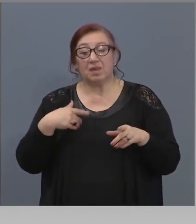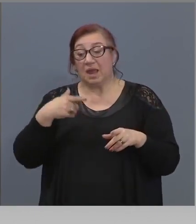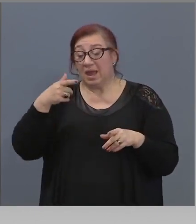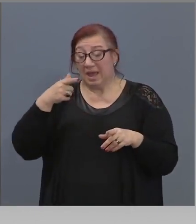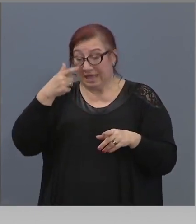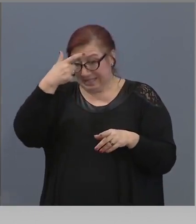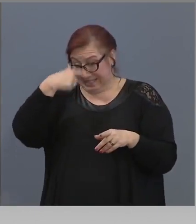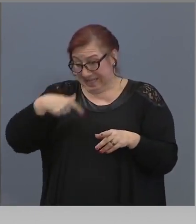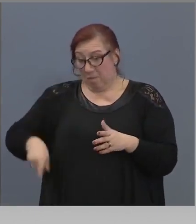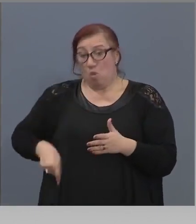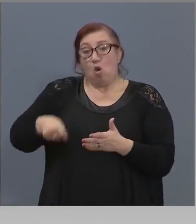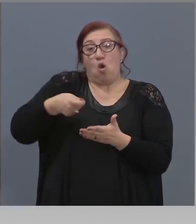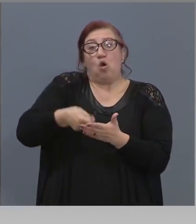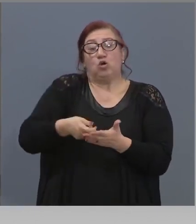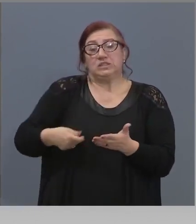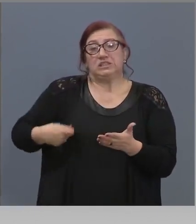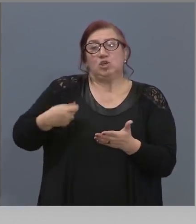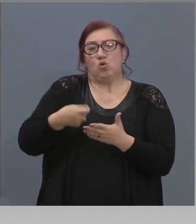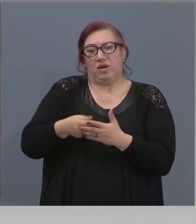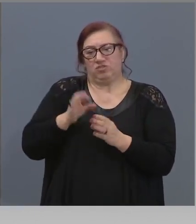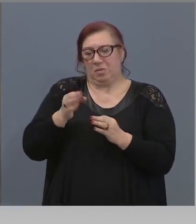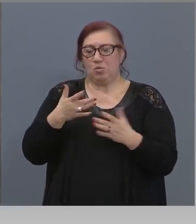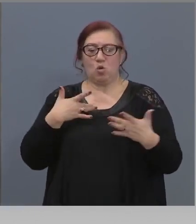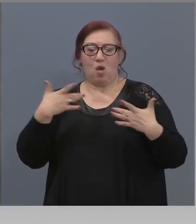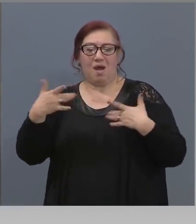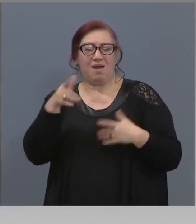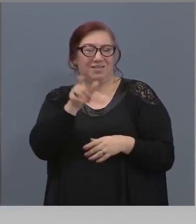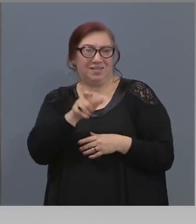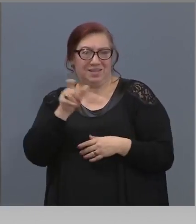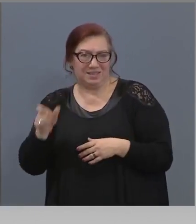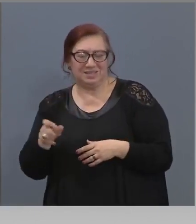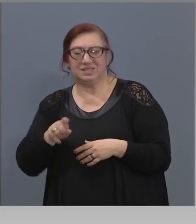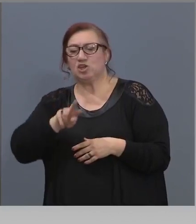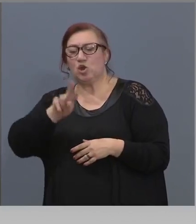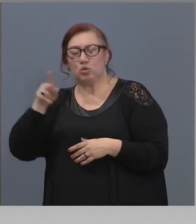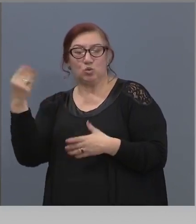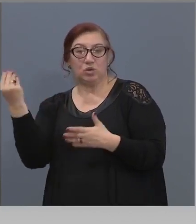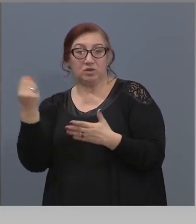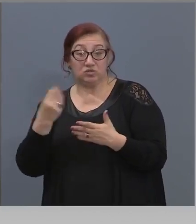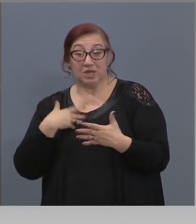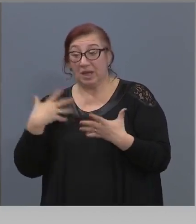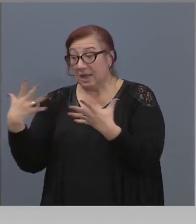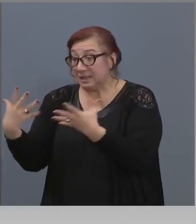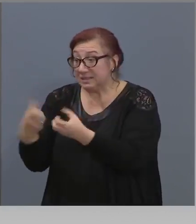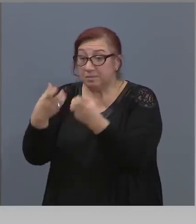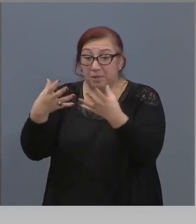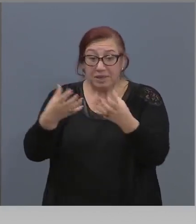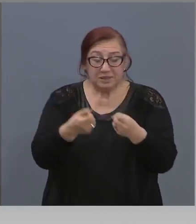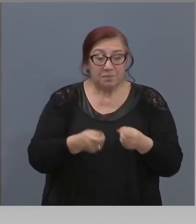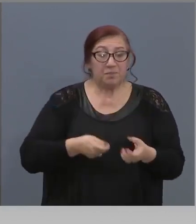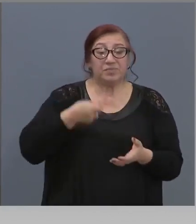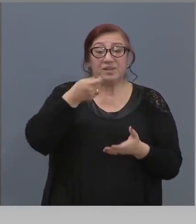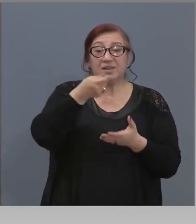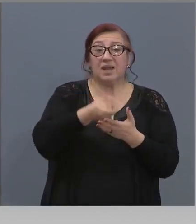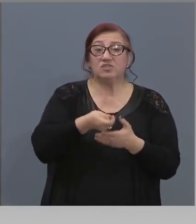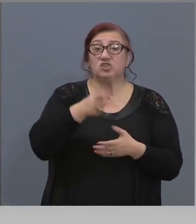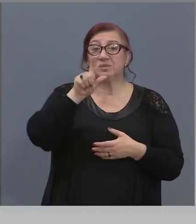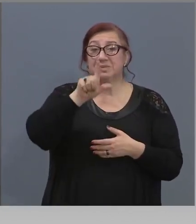самоосигуряващите се артисти, творци да спасиме, изведнъж да дадаш 75 милиона кредит,